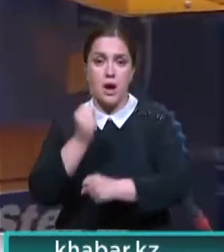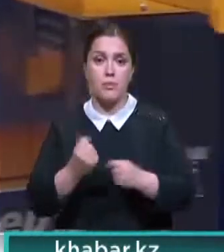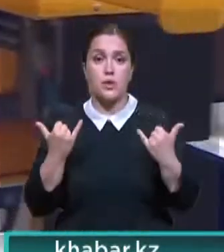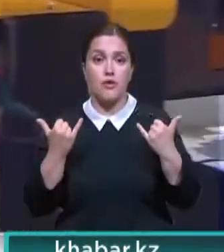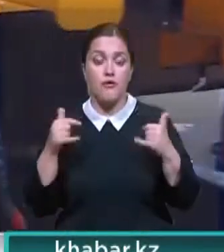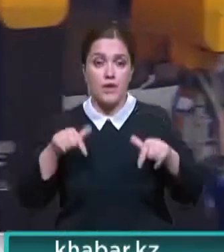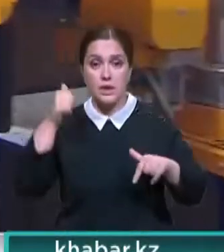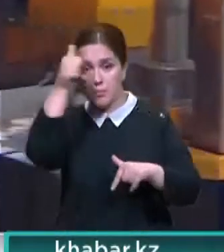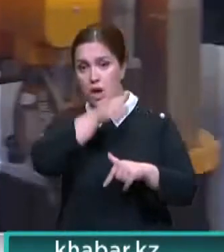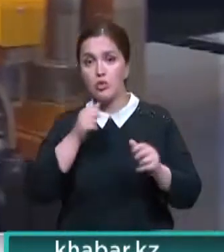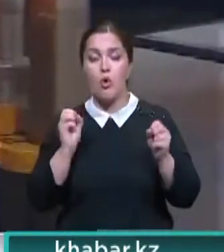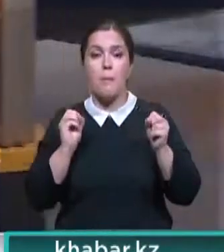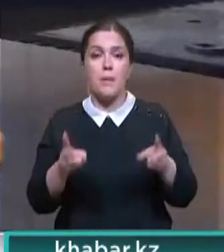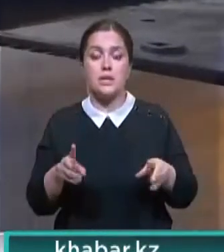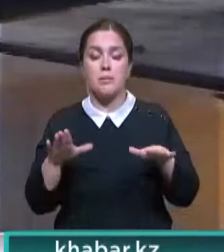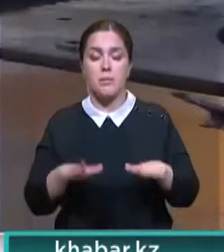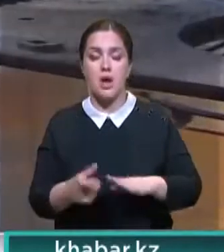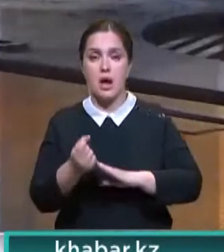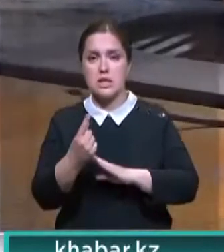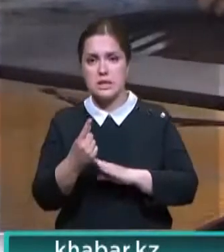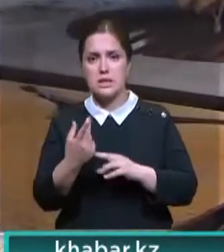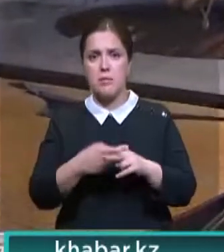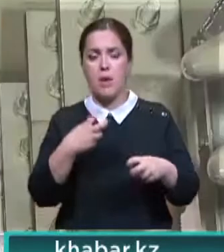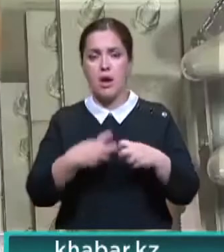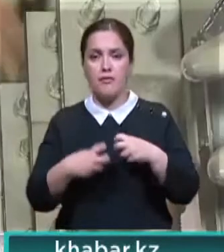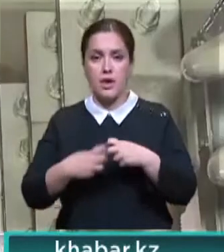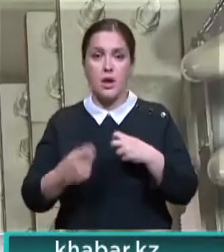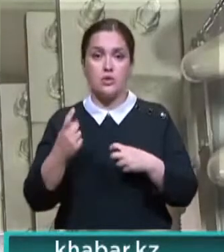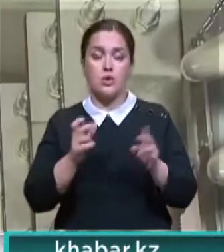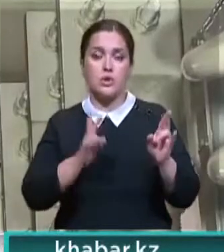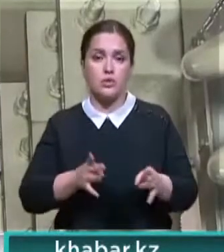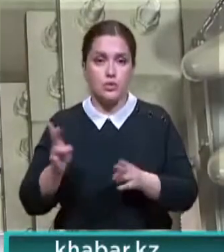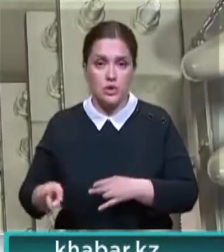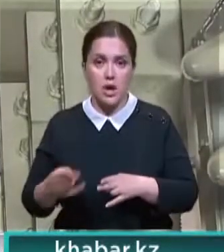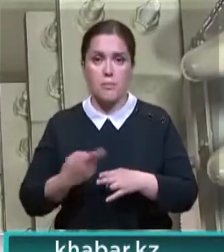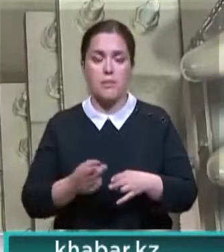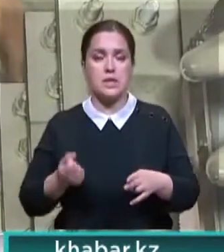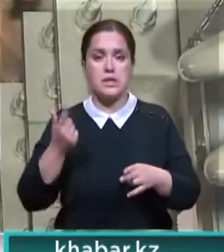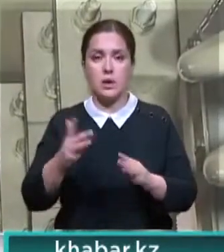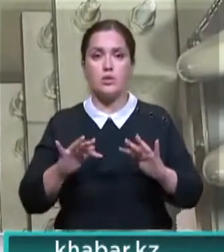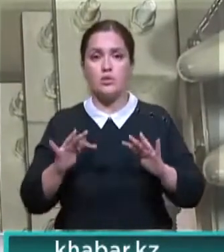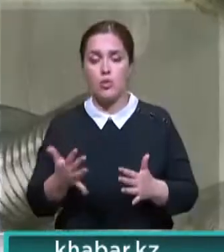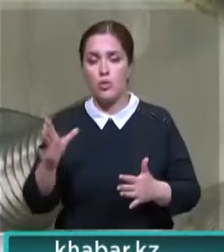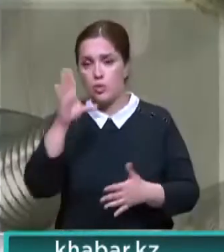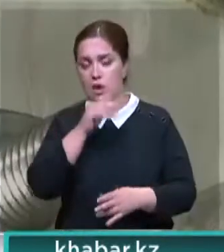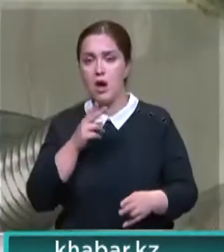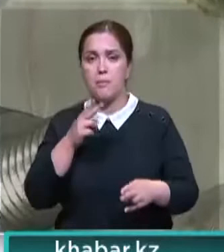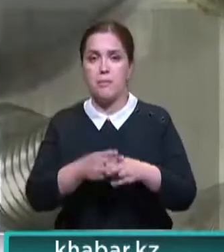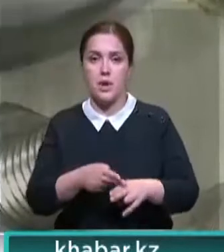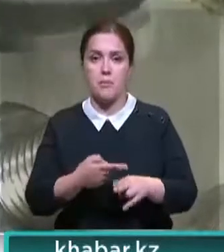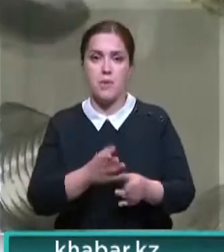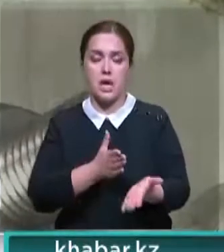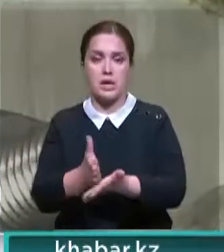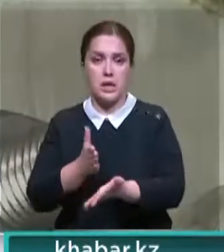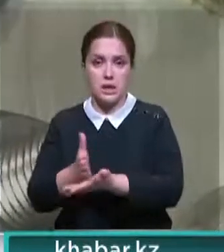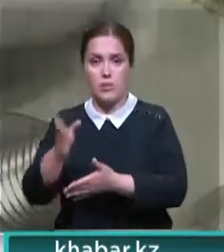объектах уже произошло 11 аварий и больше 100 инцидентов. Десятки случаев удалось предотвратить благодаря рейдам.